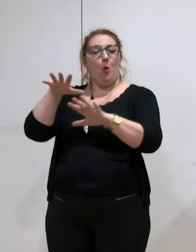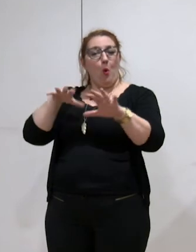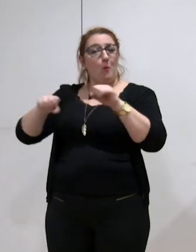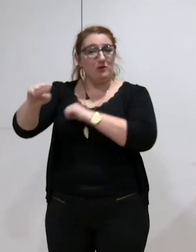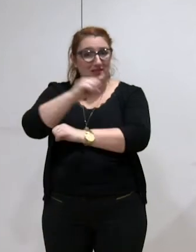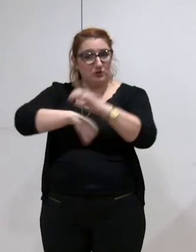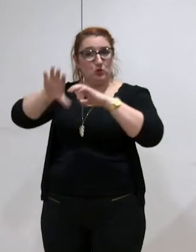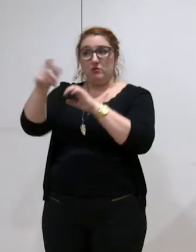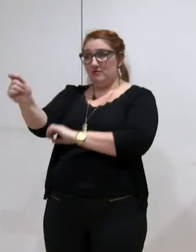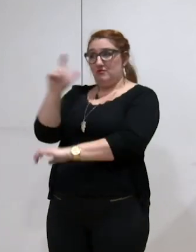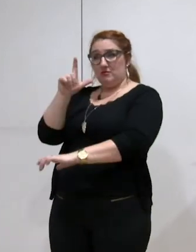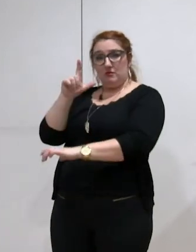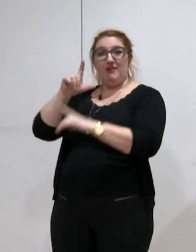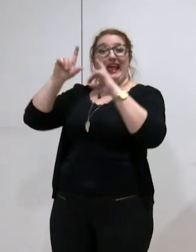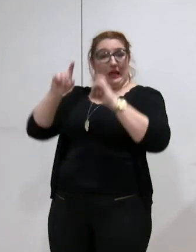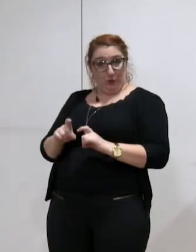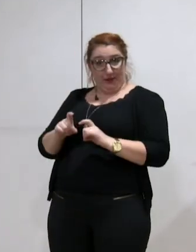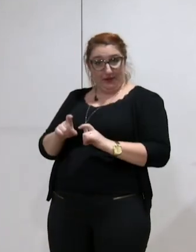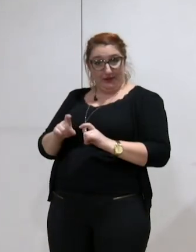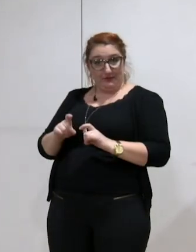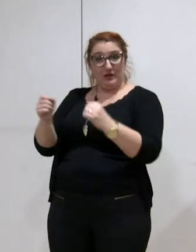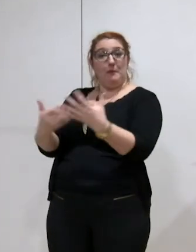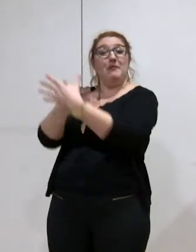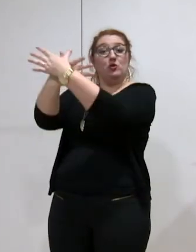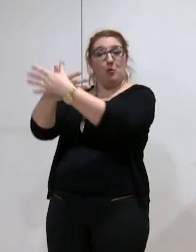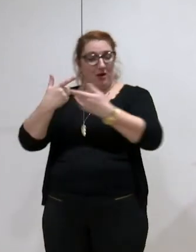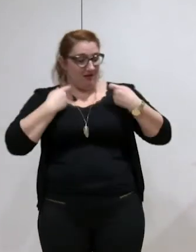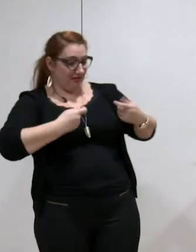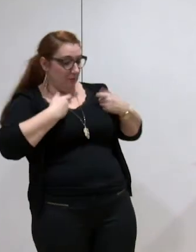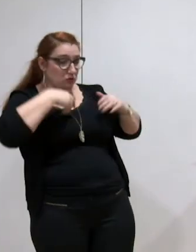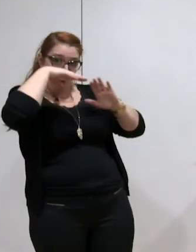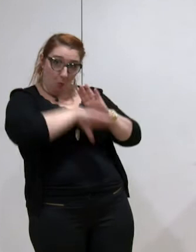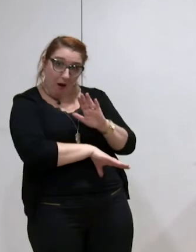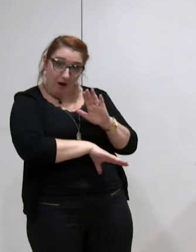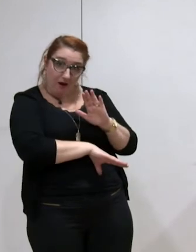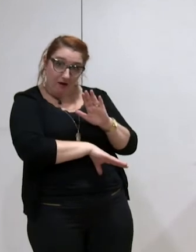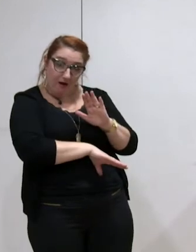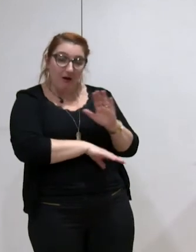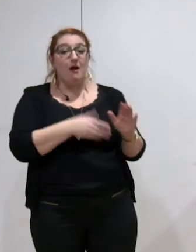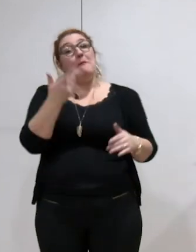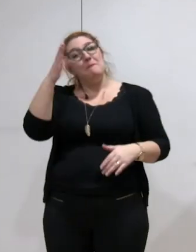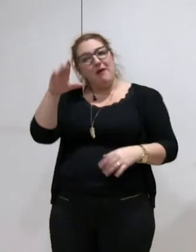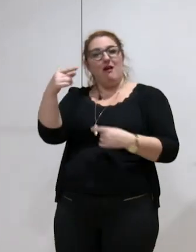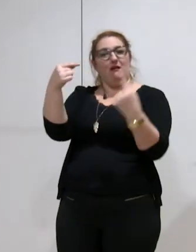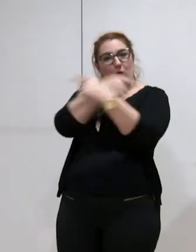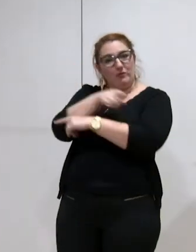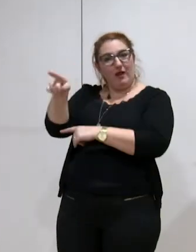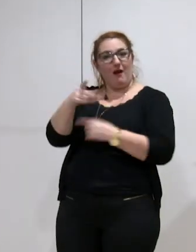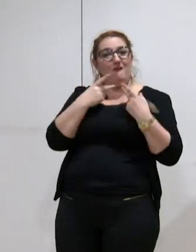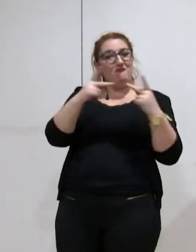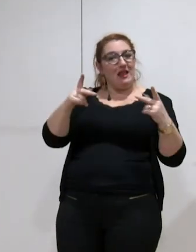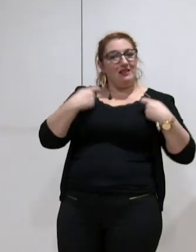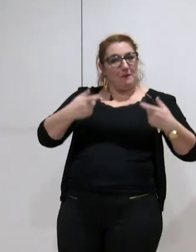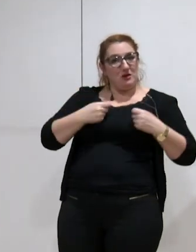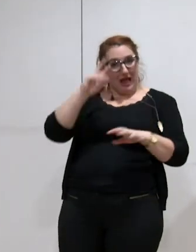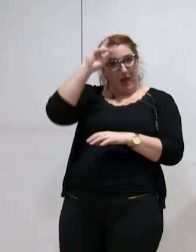Ça fait une dépense réduite pour la métropole. Elle assume les charges que supportait la ville, et donc